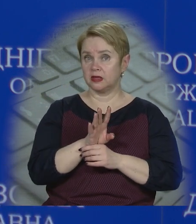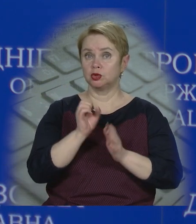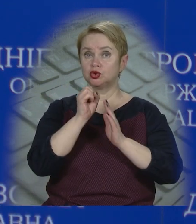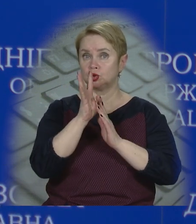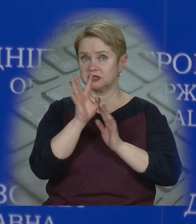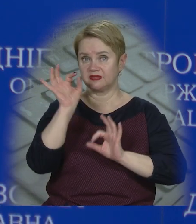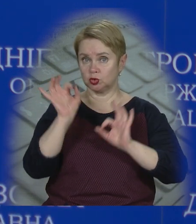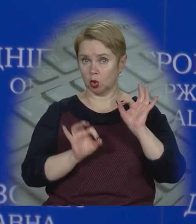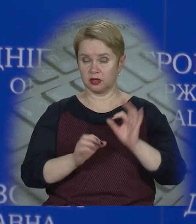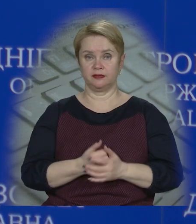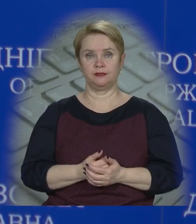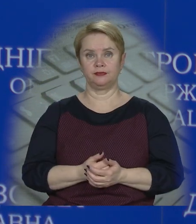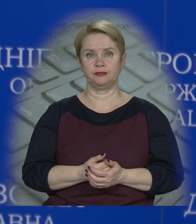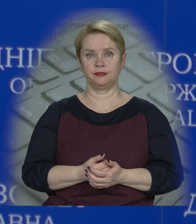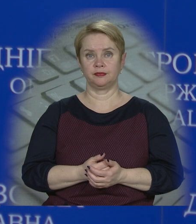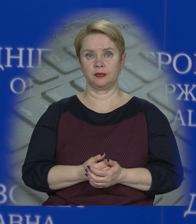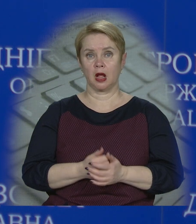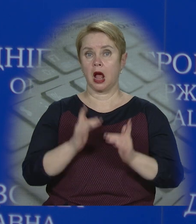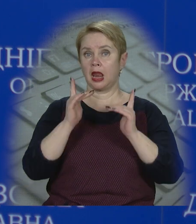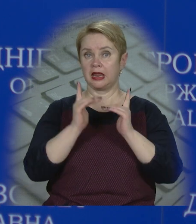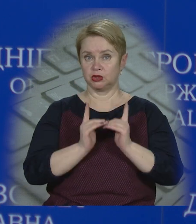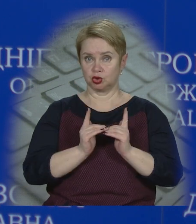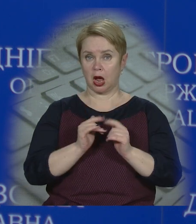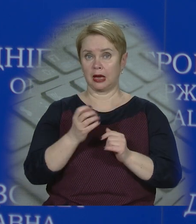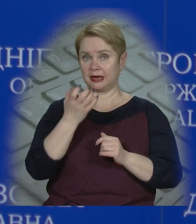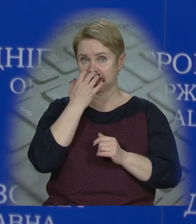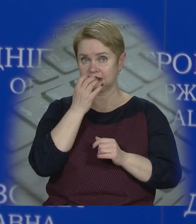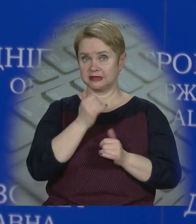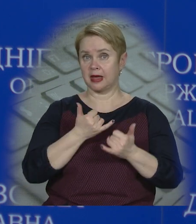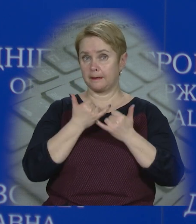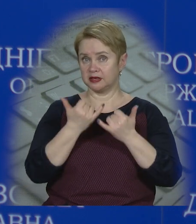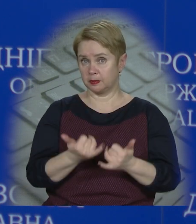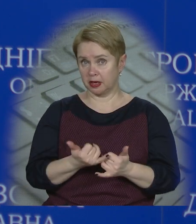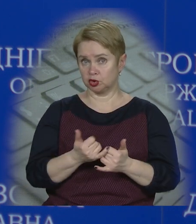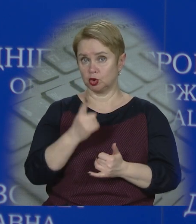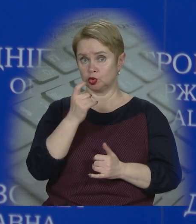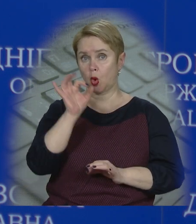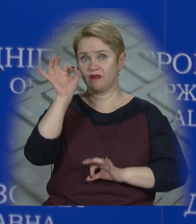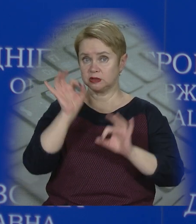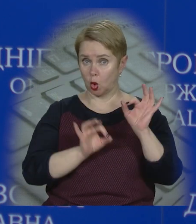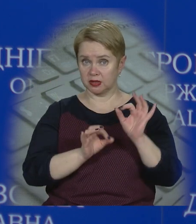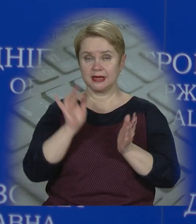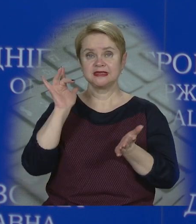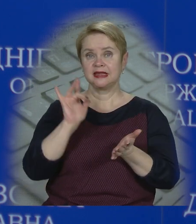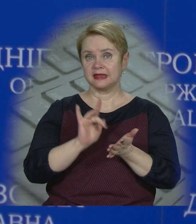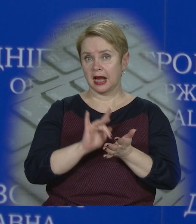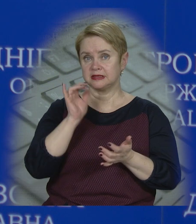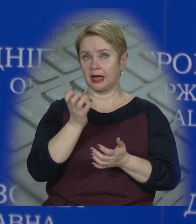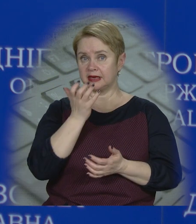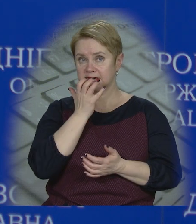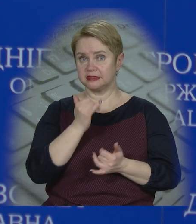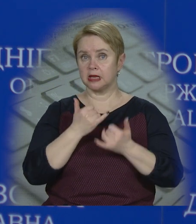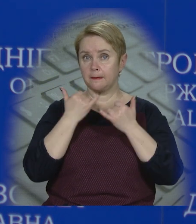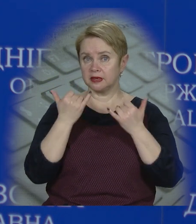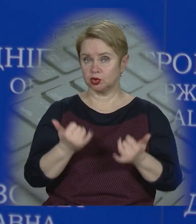– 14 відсотків. Ліжка киснем забезпечені майже на 100 відсотків, централізованим